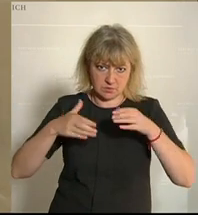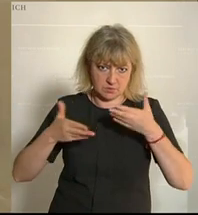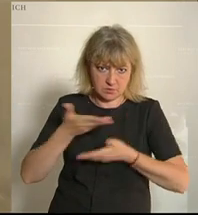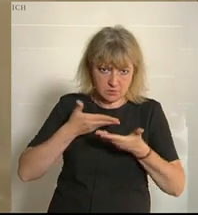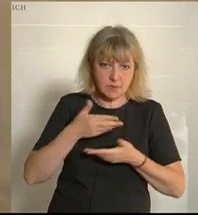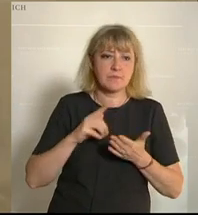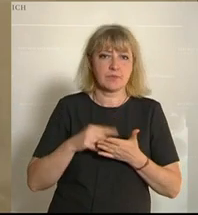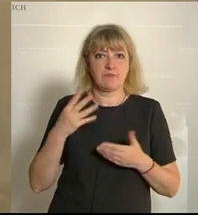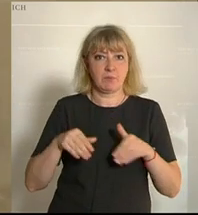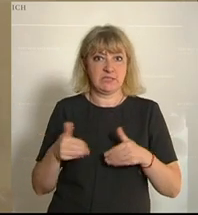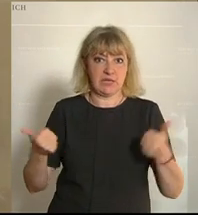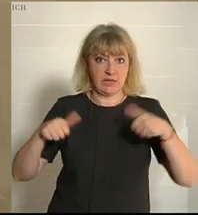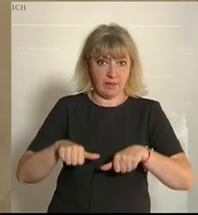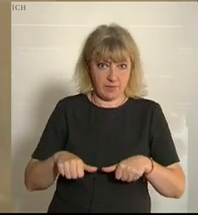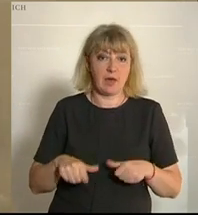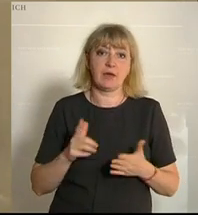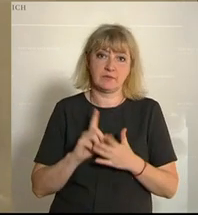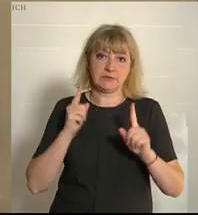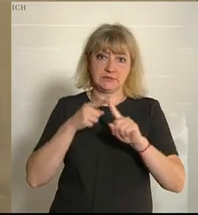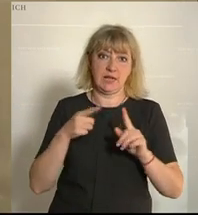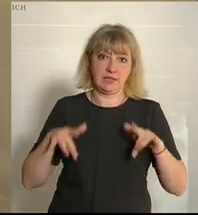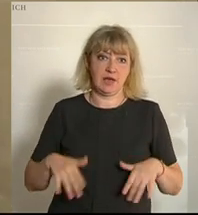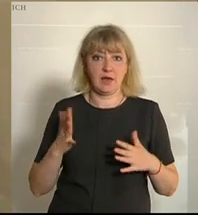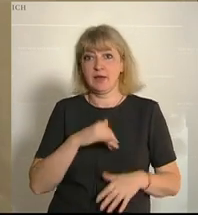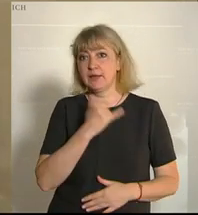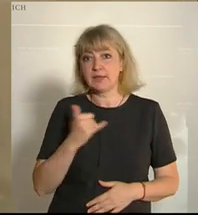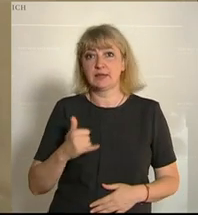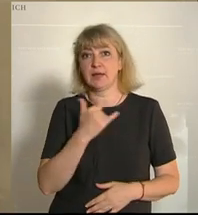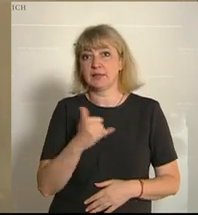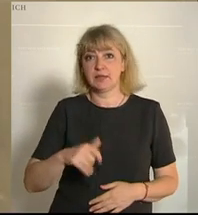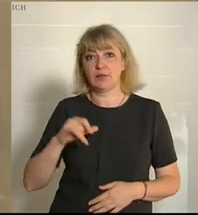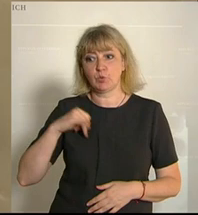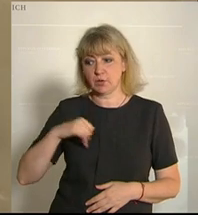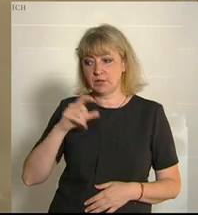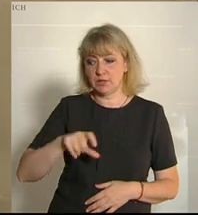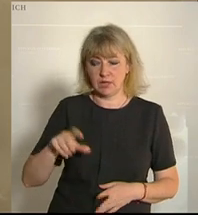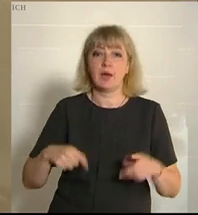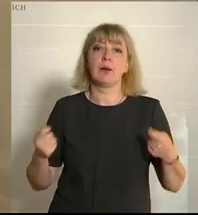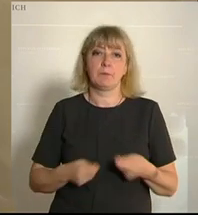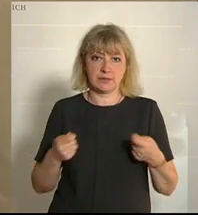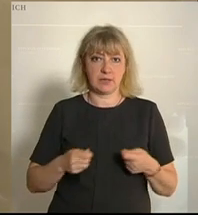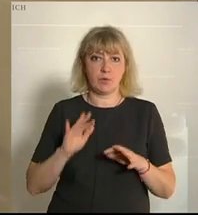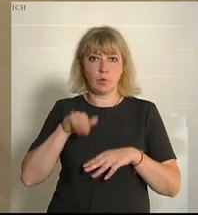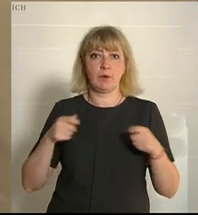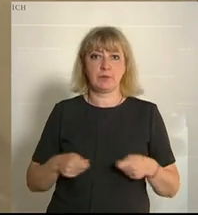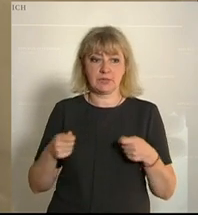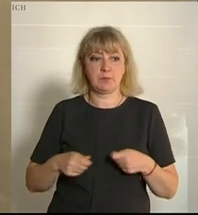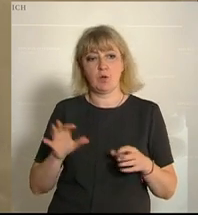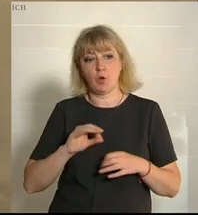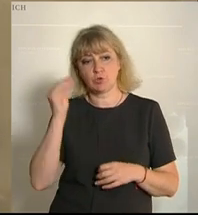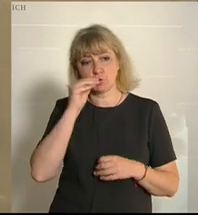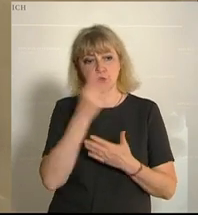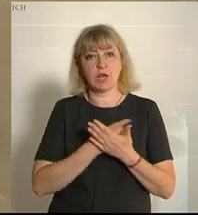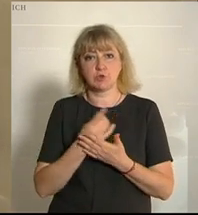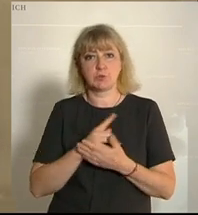Beteiligung von gleich vier Ministerien wird sich dem Ziel gewidmet, jedem und jeder Jugendlichen einen betrieblichen, überbetrieblichen oder